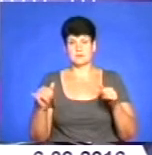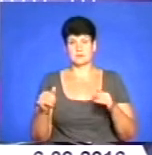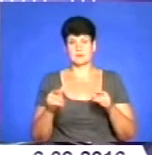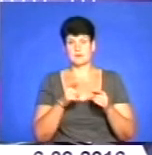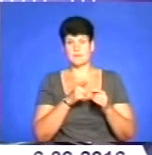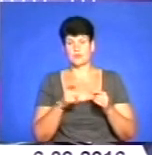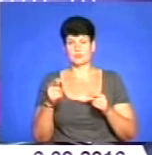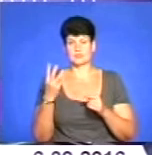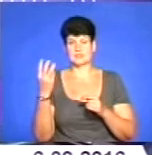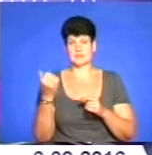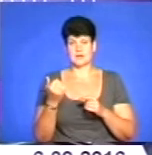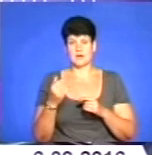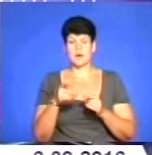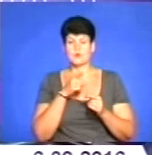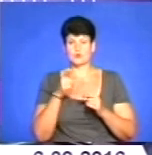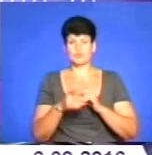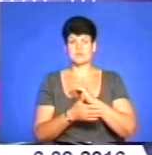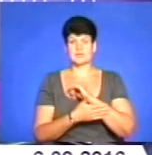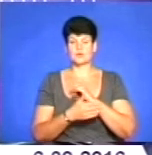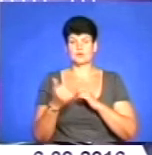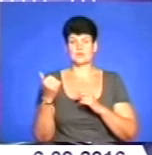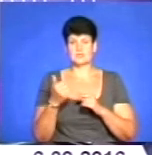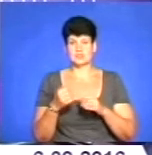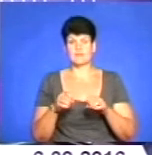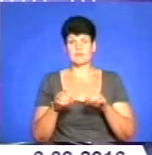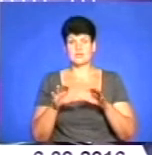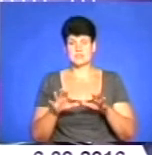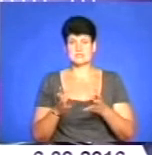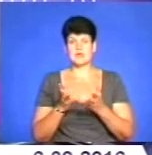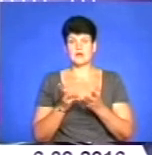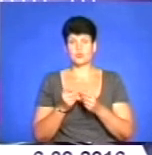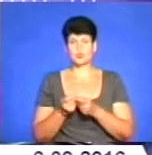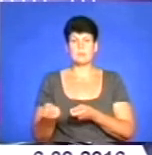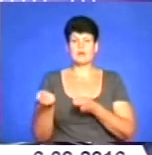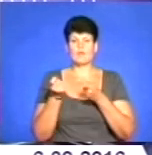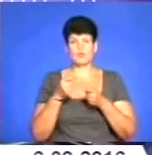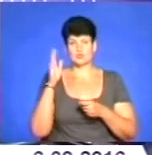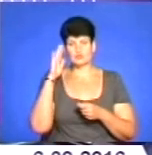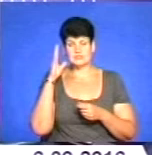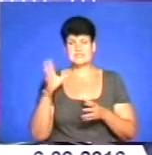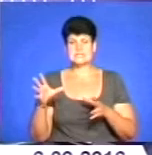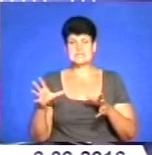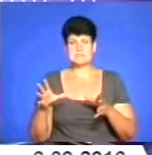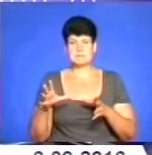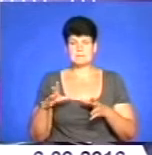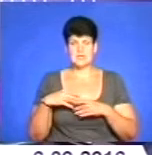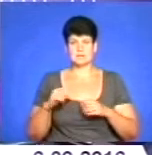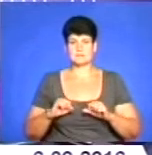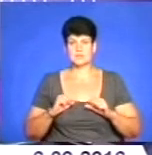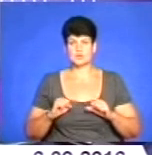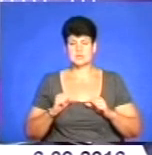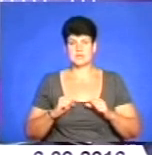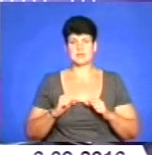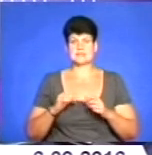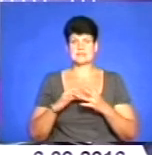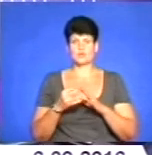тижнів. Протягом останнього тижня проблема вирішується за рахунок довозу води. Пільними зусильними з районною адміністрацією, сільською